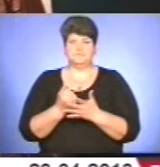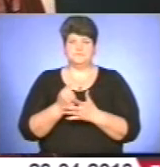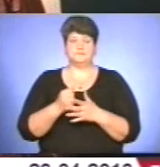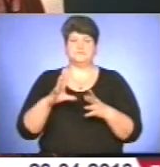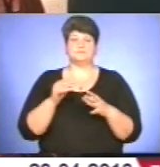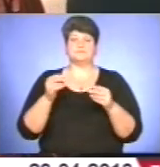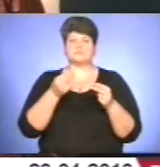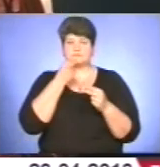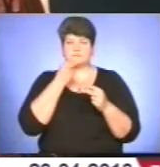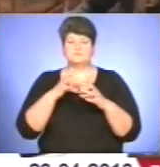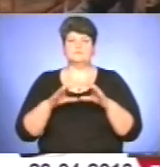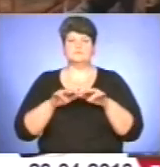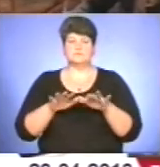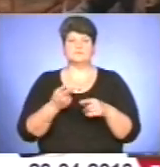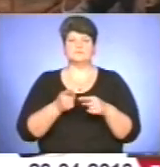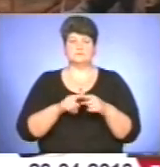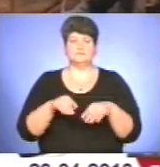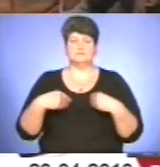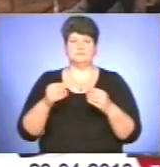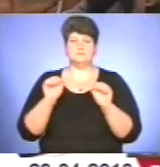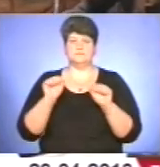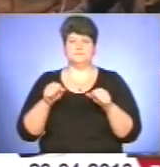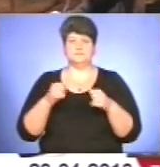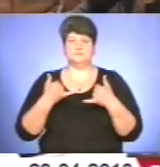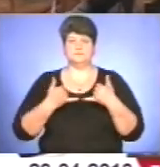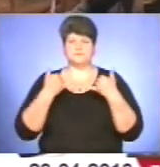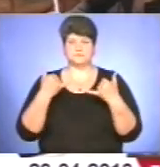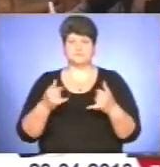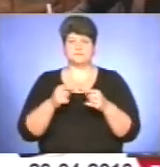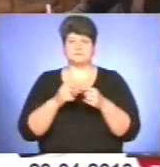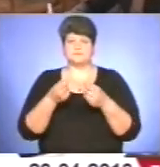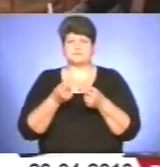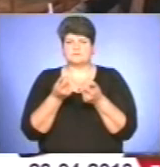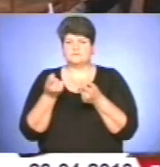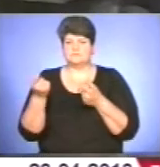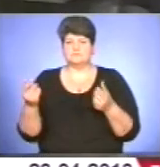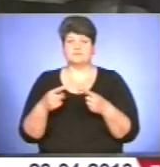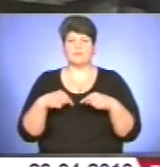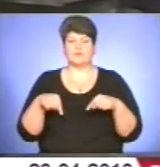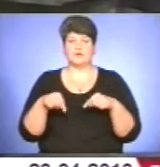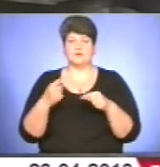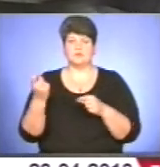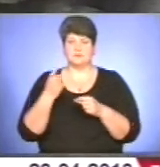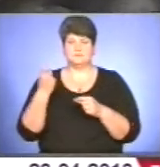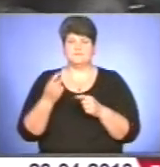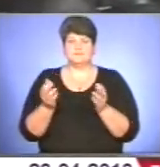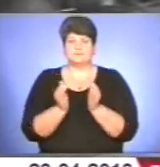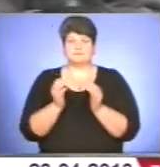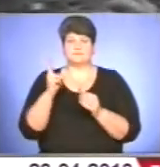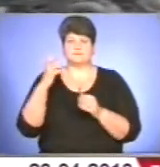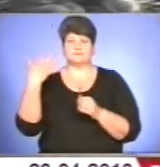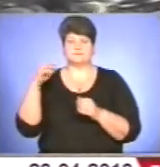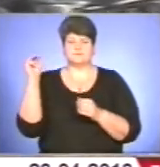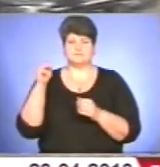компанією. Це відкриває можливості для дрібних господарств, адже мінімальна партія – 250 тонн зерна. Також цього року